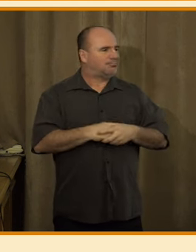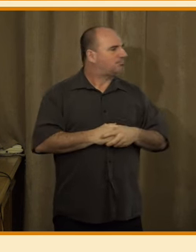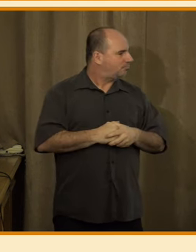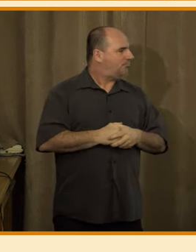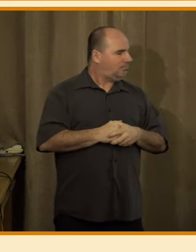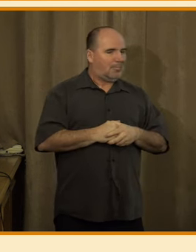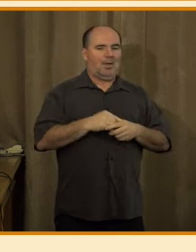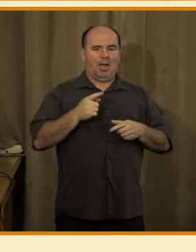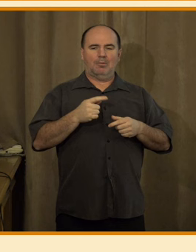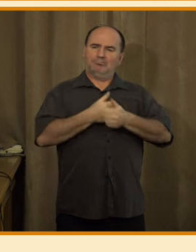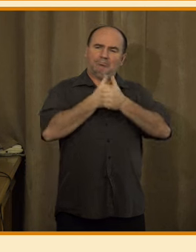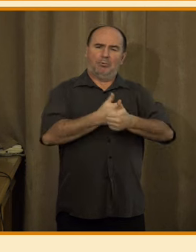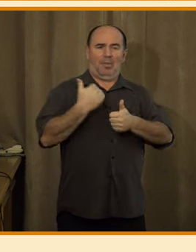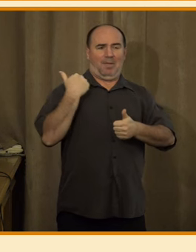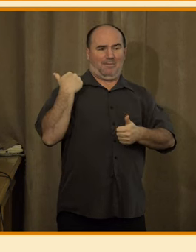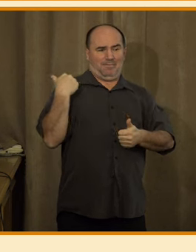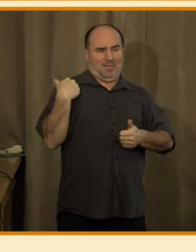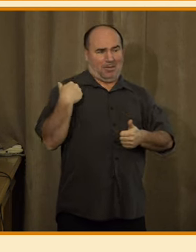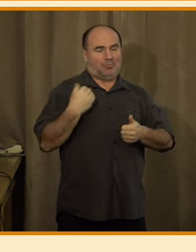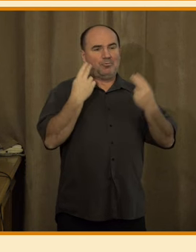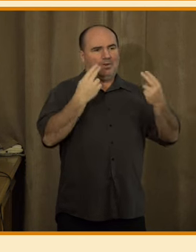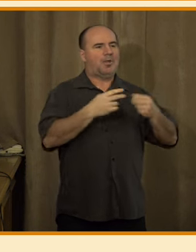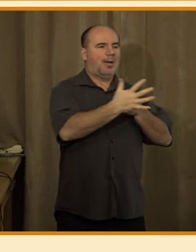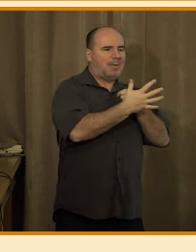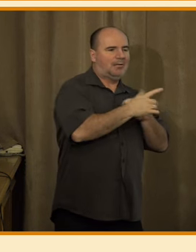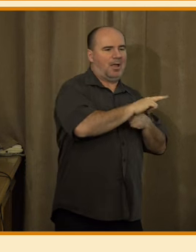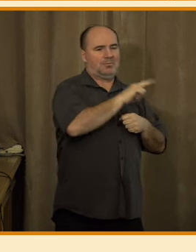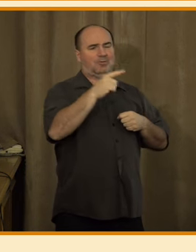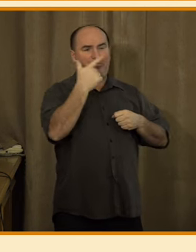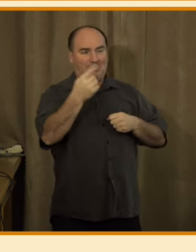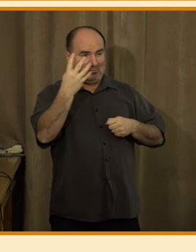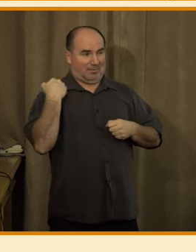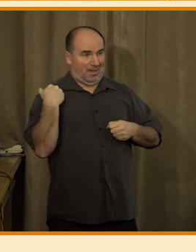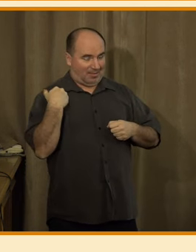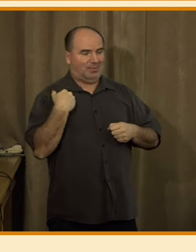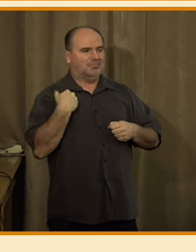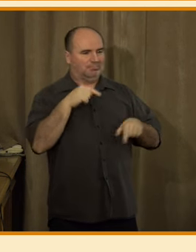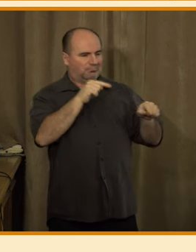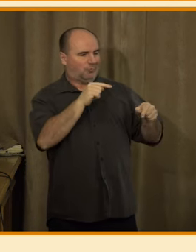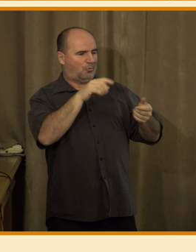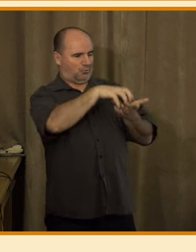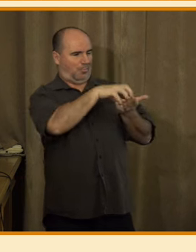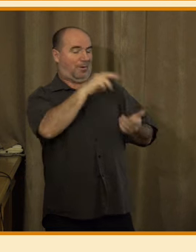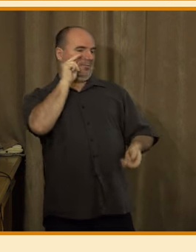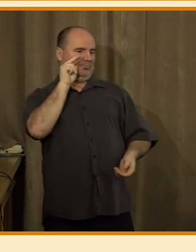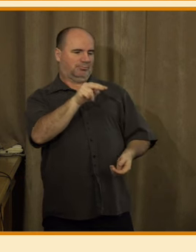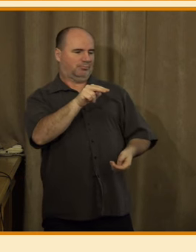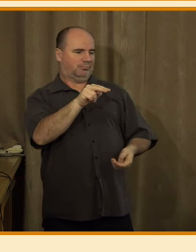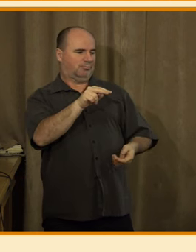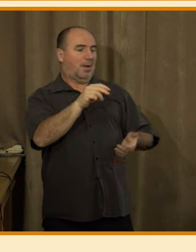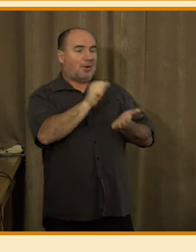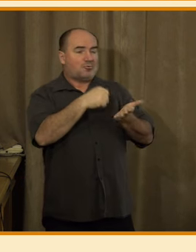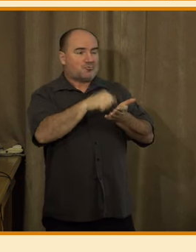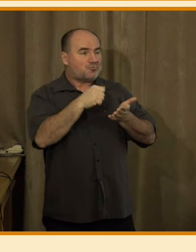lidé věk 15 až 24 let vidí žurnalistiku a její